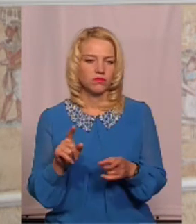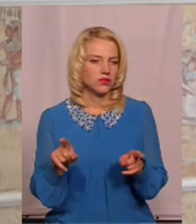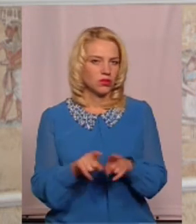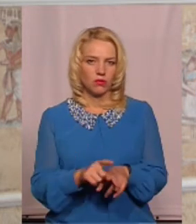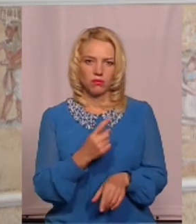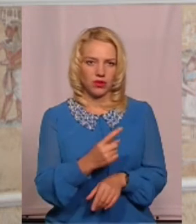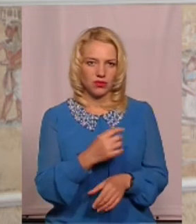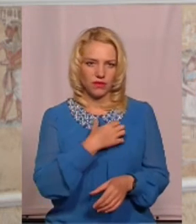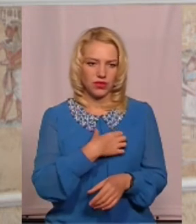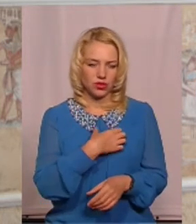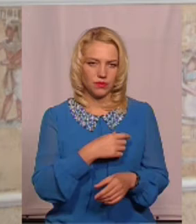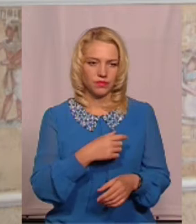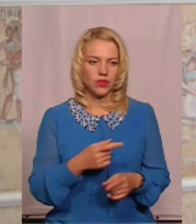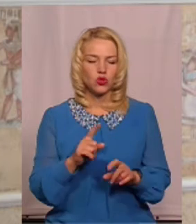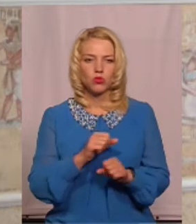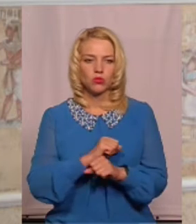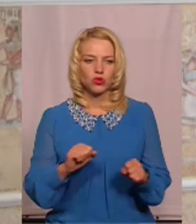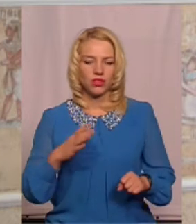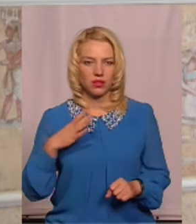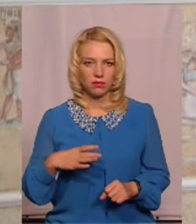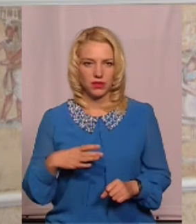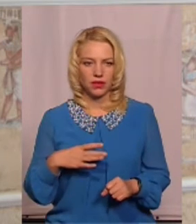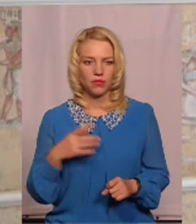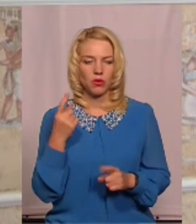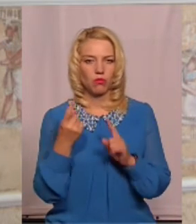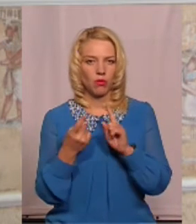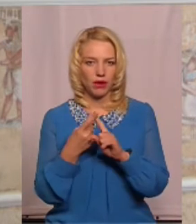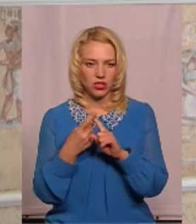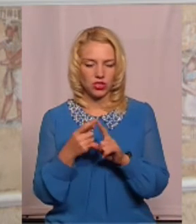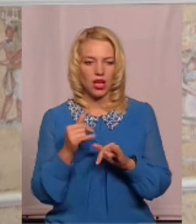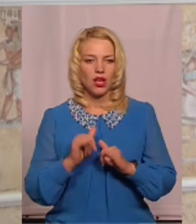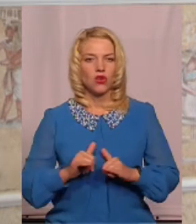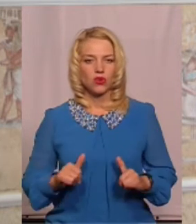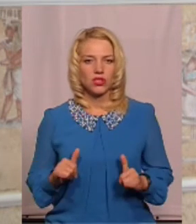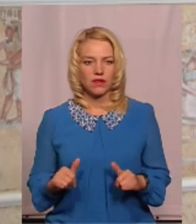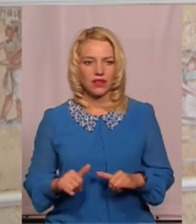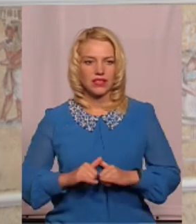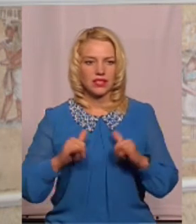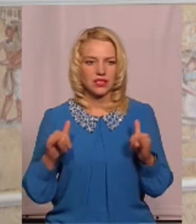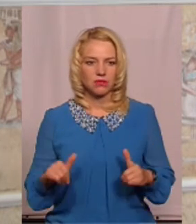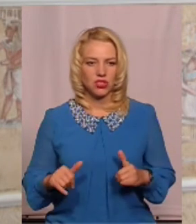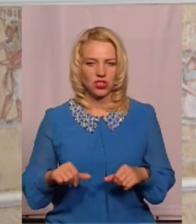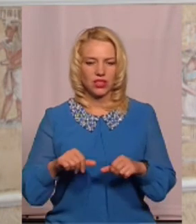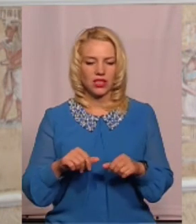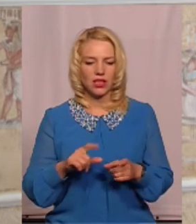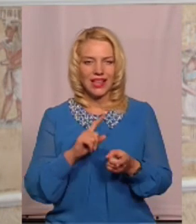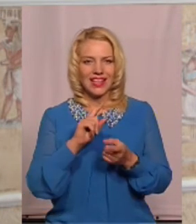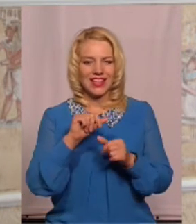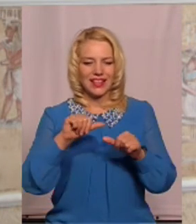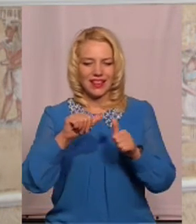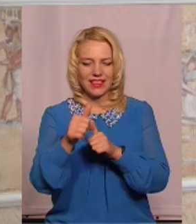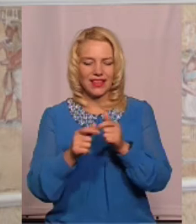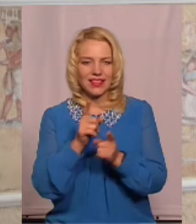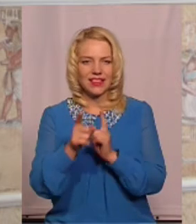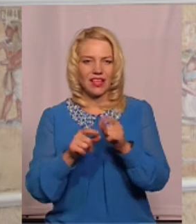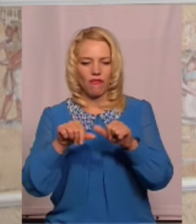Які ж причини, чому терпіти не можна? По-перше, розвивається збільшення деформації сечового міхура і в